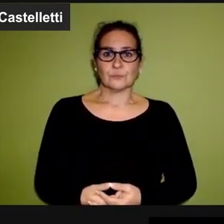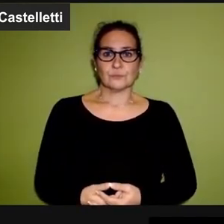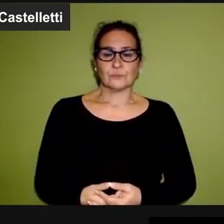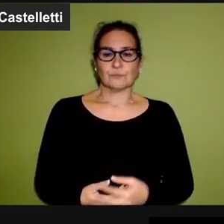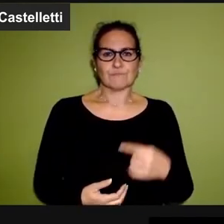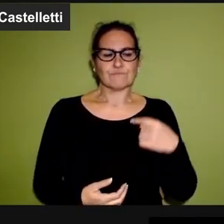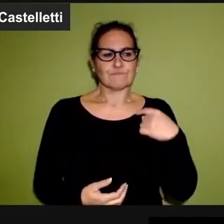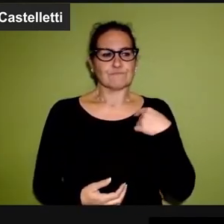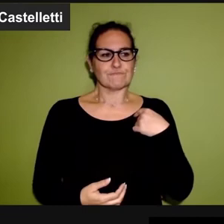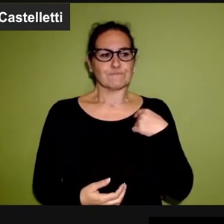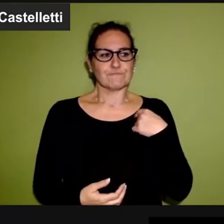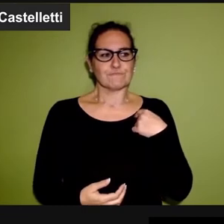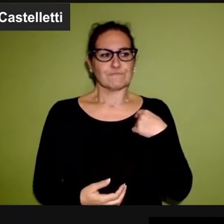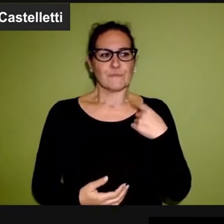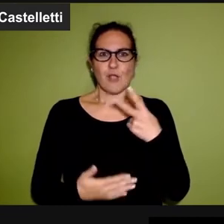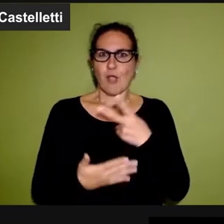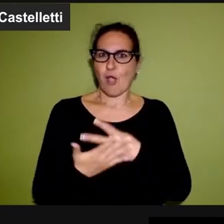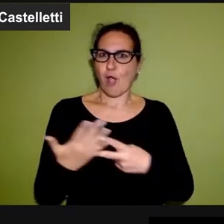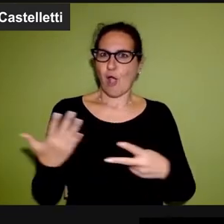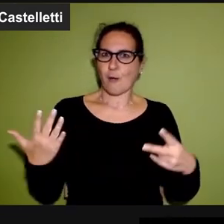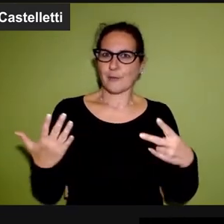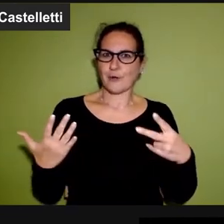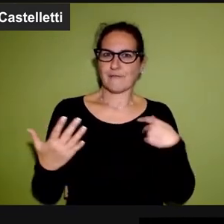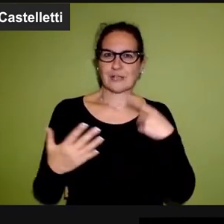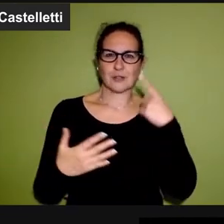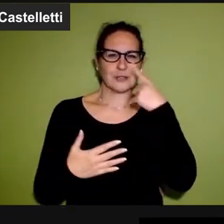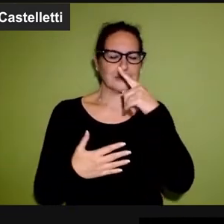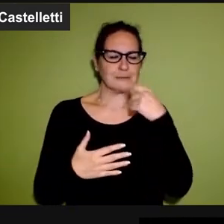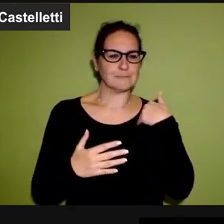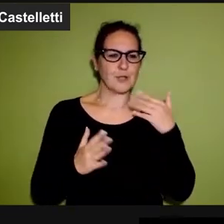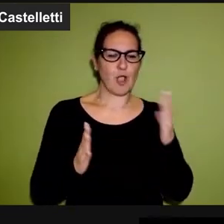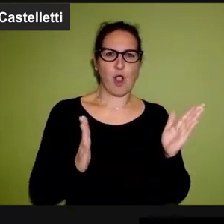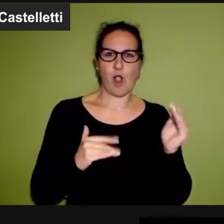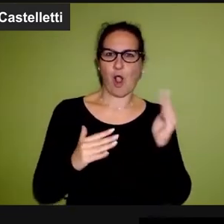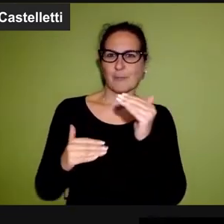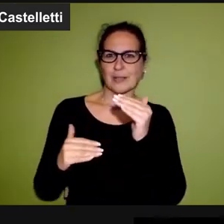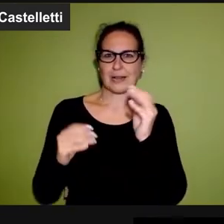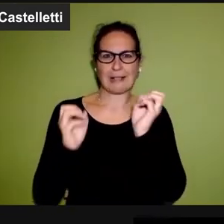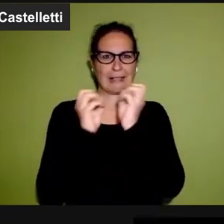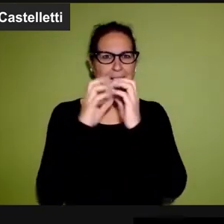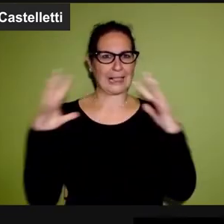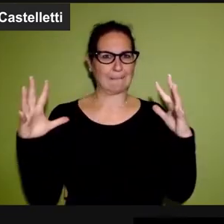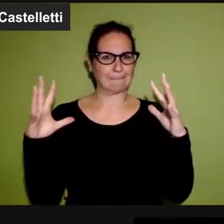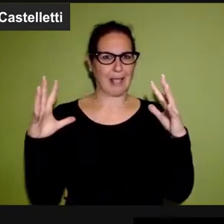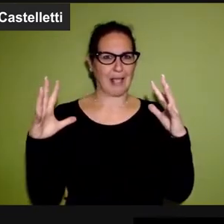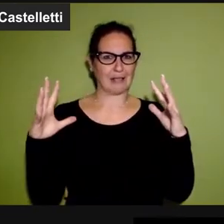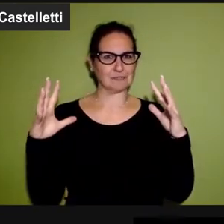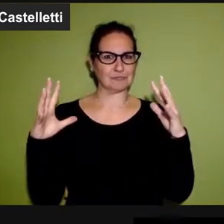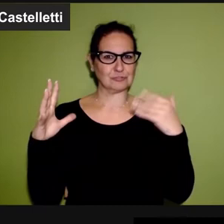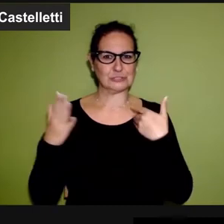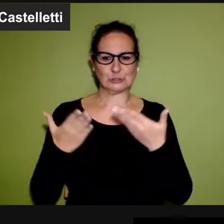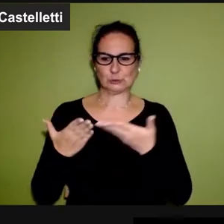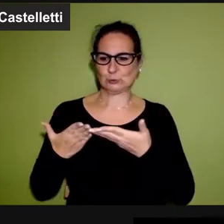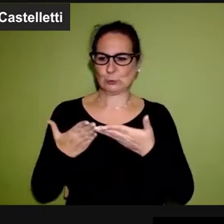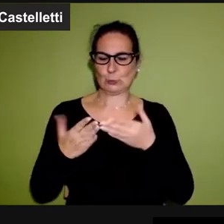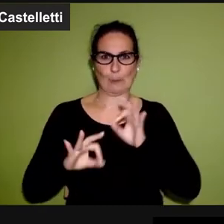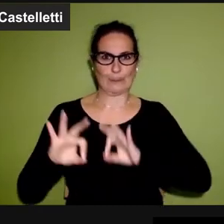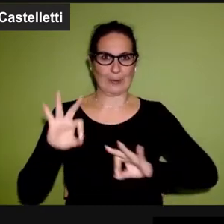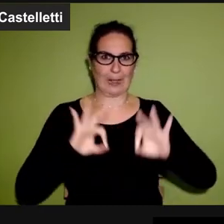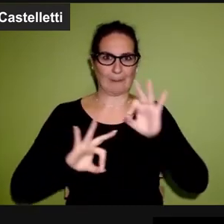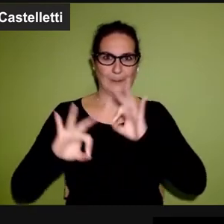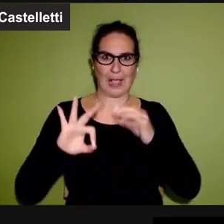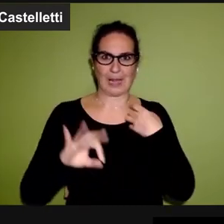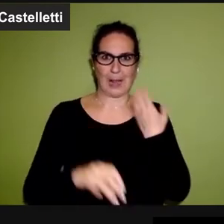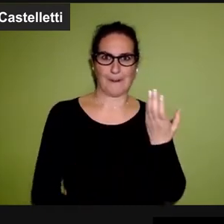Senta, ho provato a puntellare questa nostra conversazione con delle opere e delle immagini che sono emerse durante